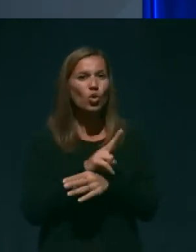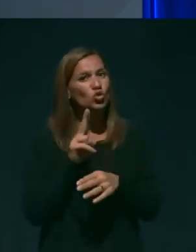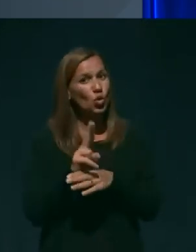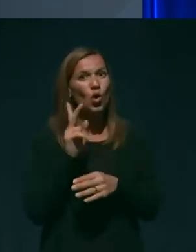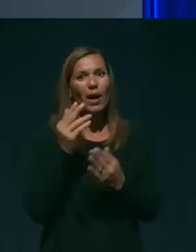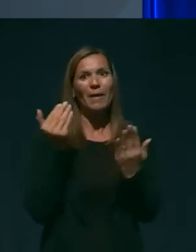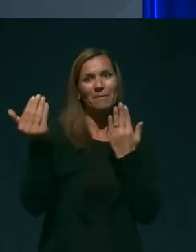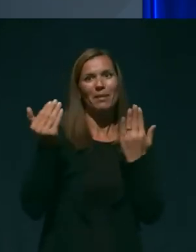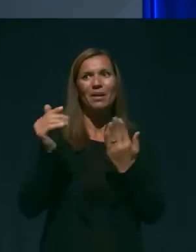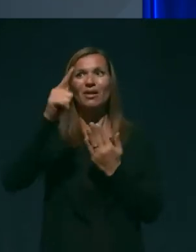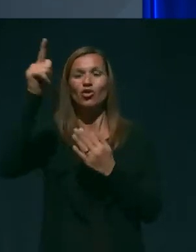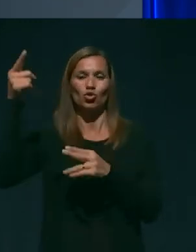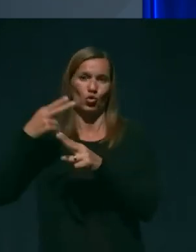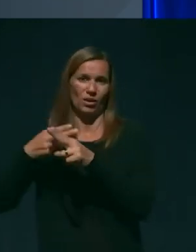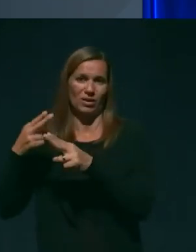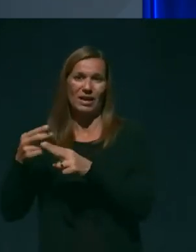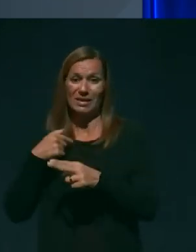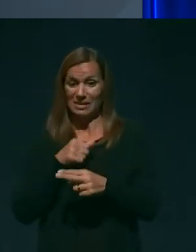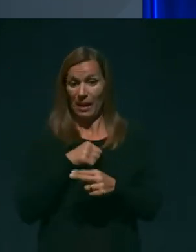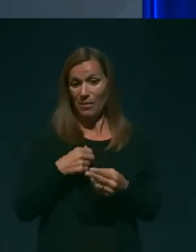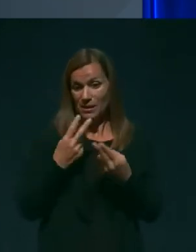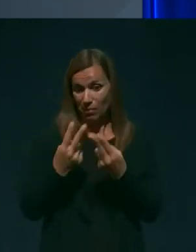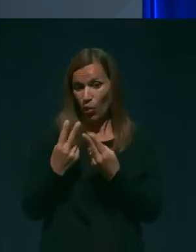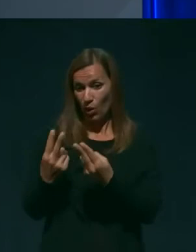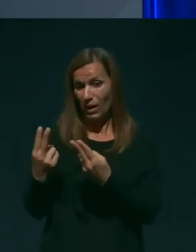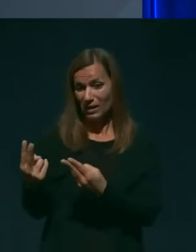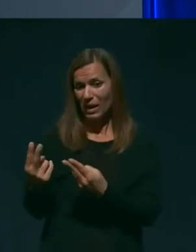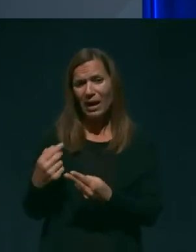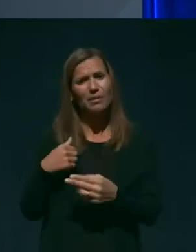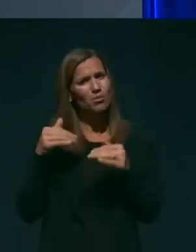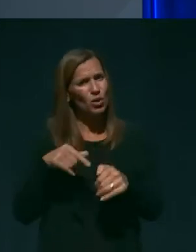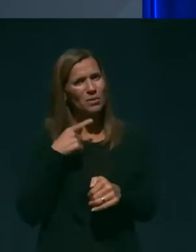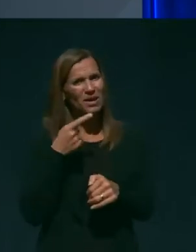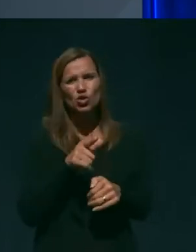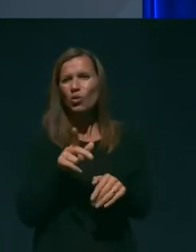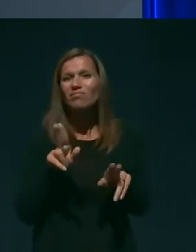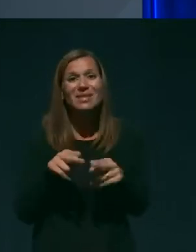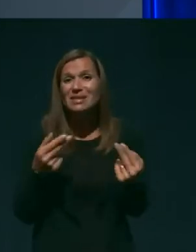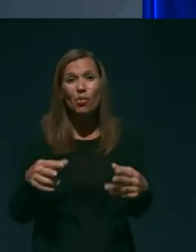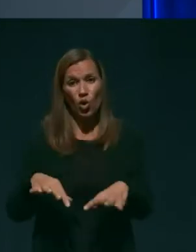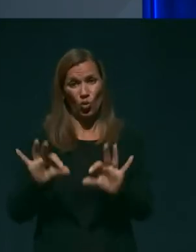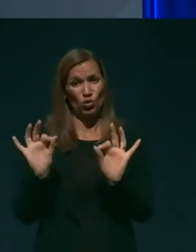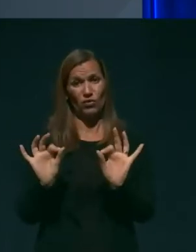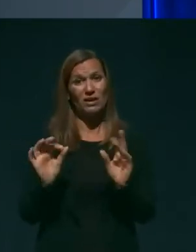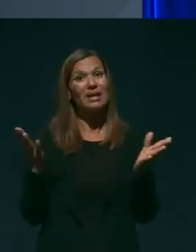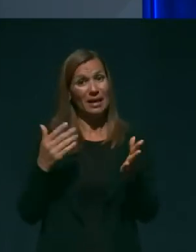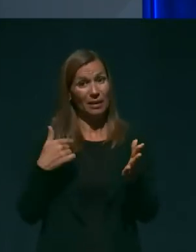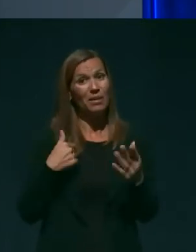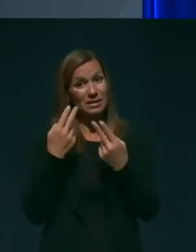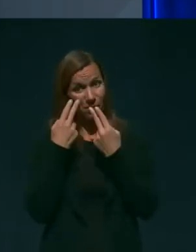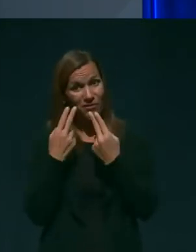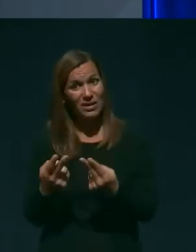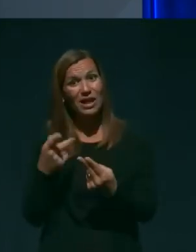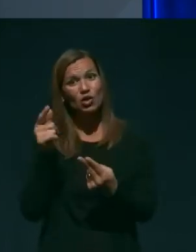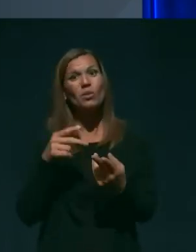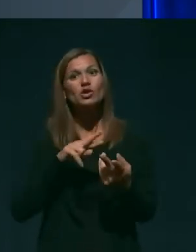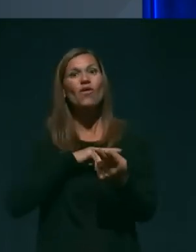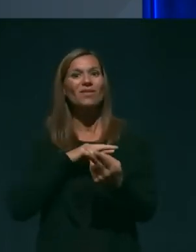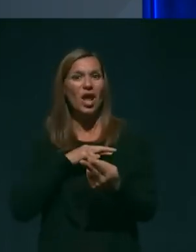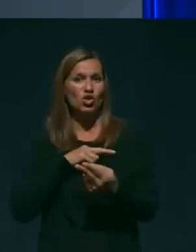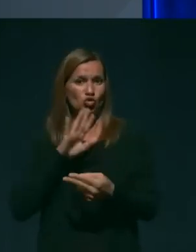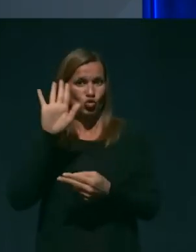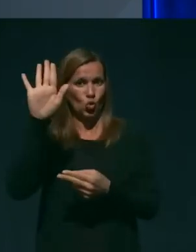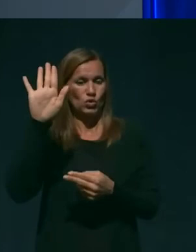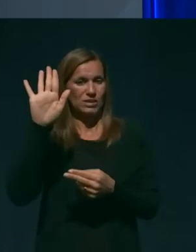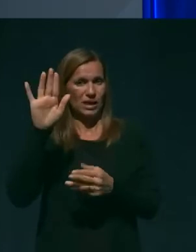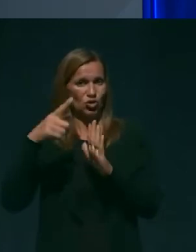šla do teh tujih poročil in moram reči, da tega nisem mogla razbrati, kjer pa sem razbrala, to so pa te francoske številke. V